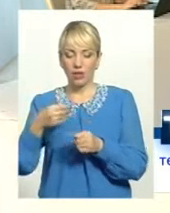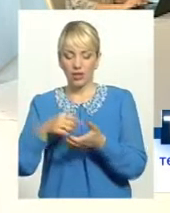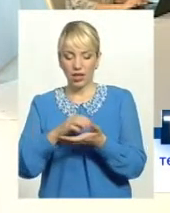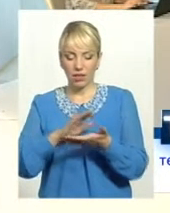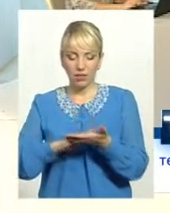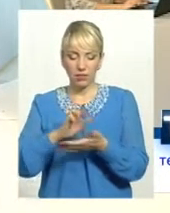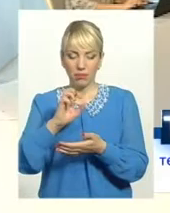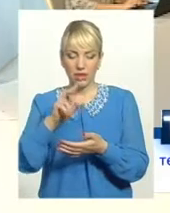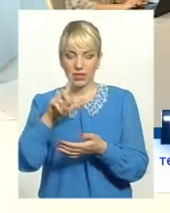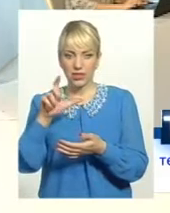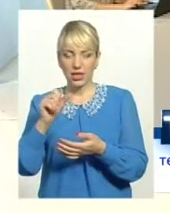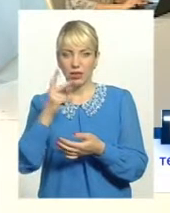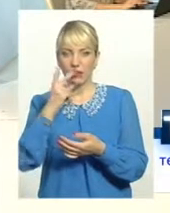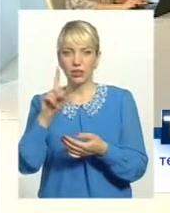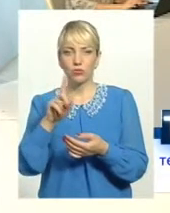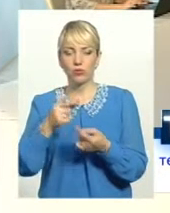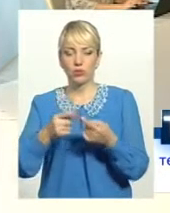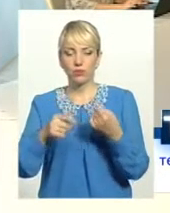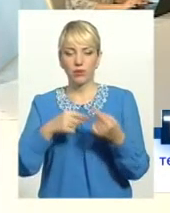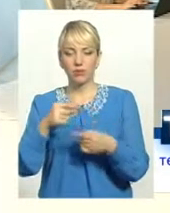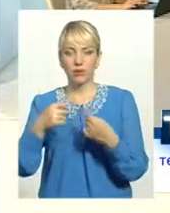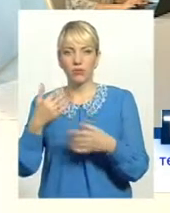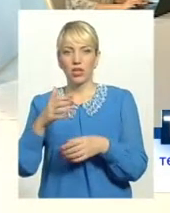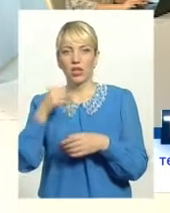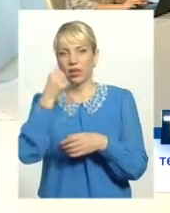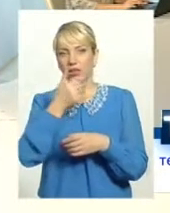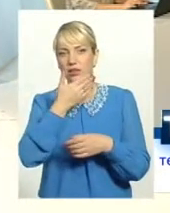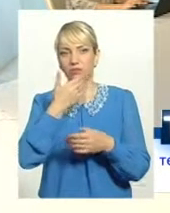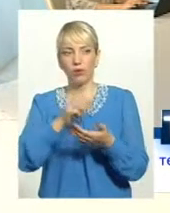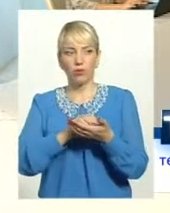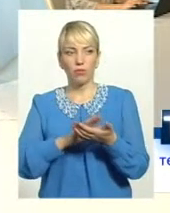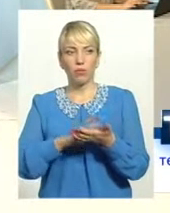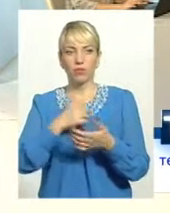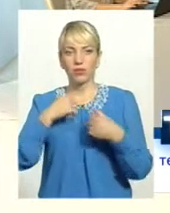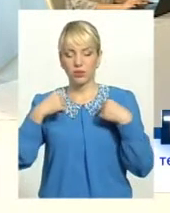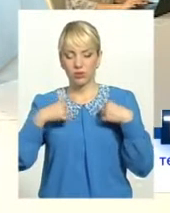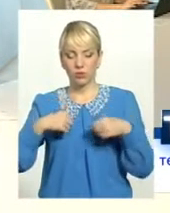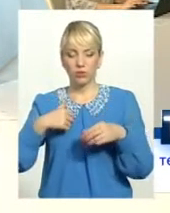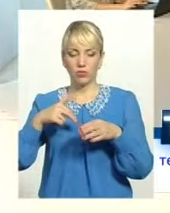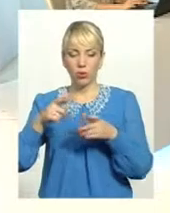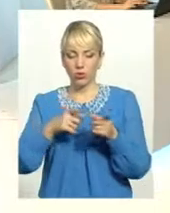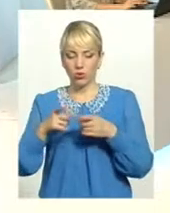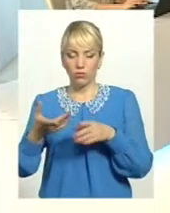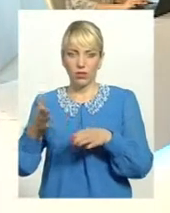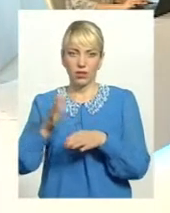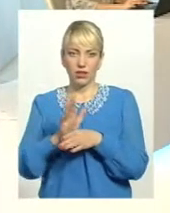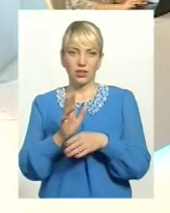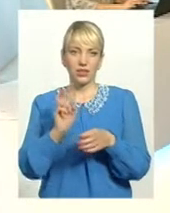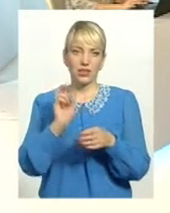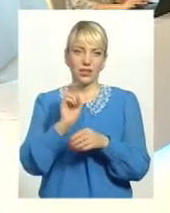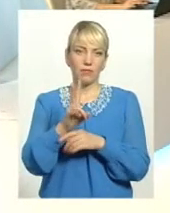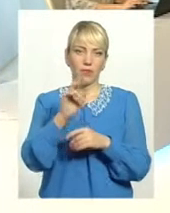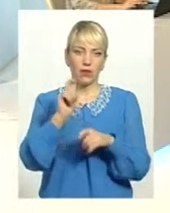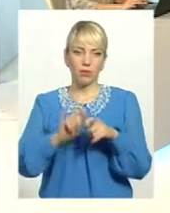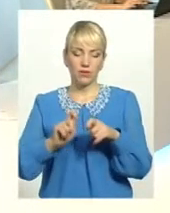що ці підприємці в кавичках вже рік назад як снялися з обліку, ми спокійною душою готуємо накази, йдемо туди на перевірку і фіксуємо факт,